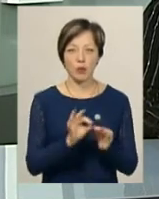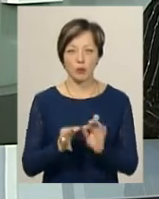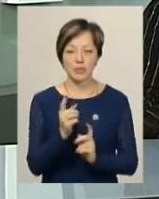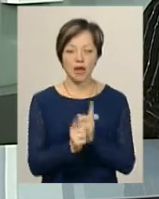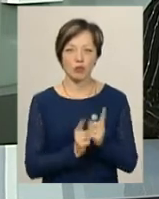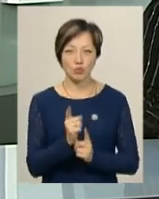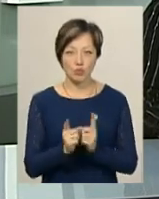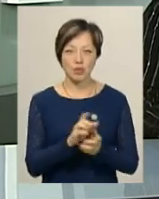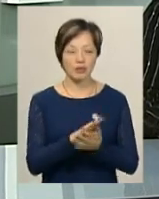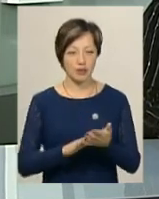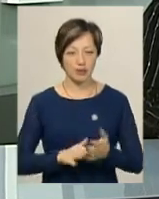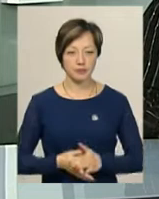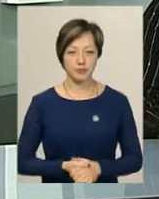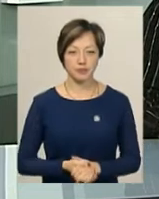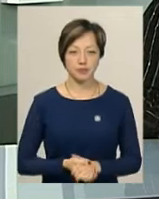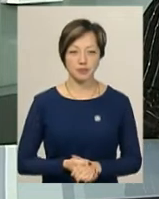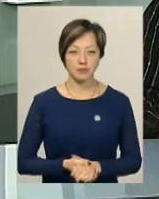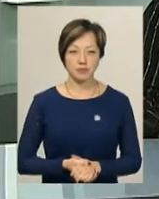реконструкції далі в сюжеті.